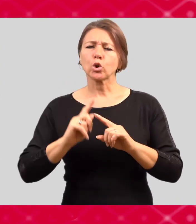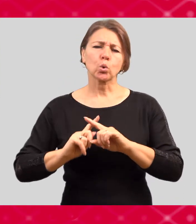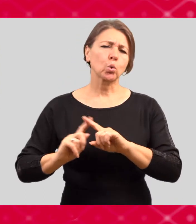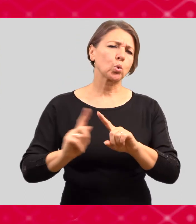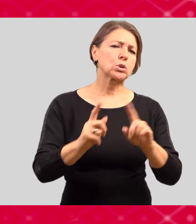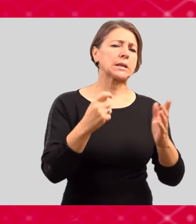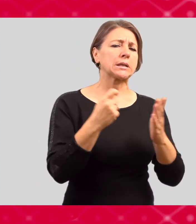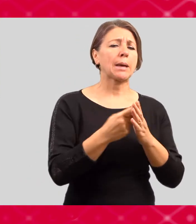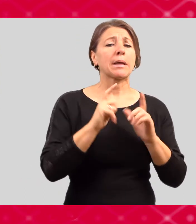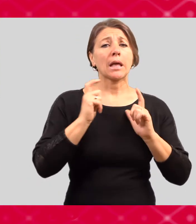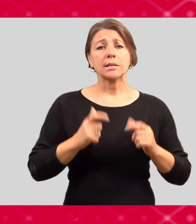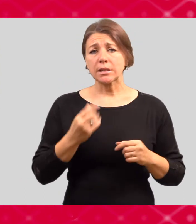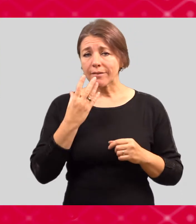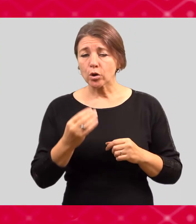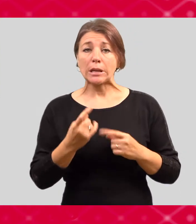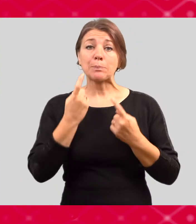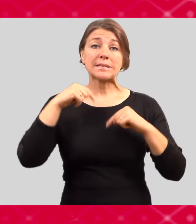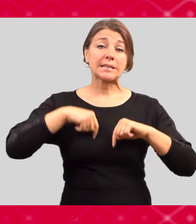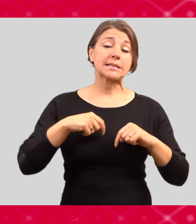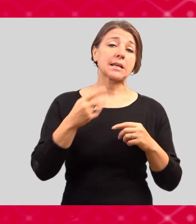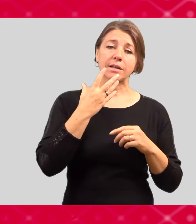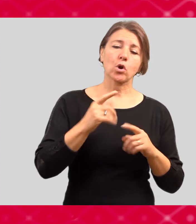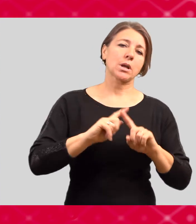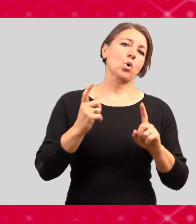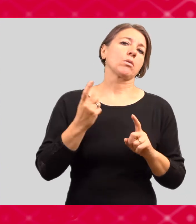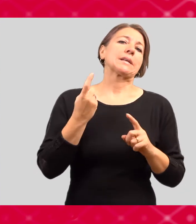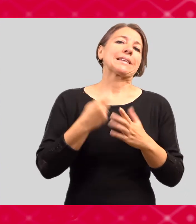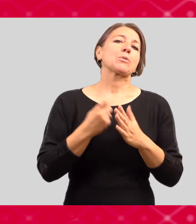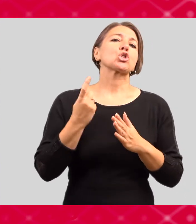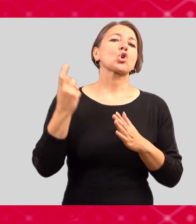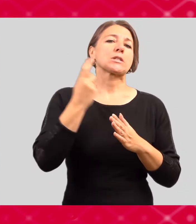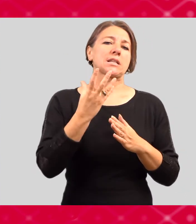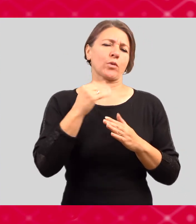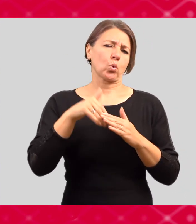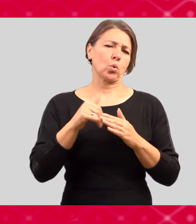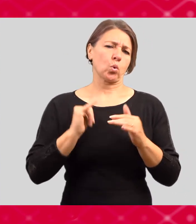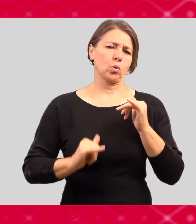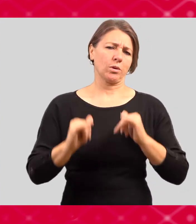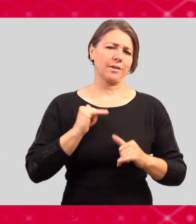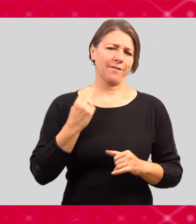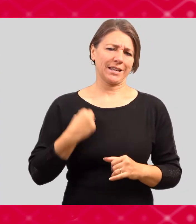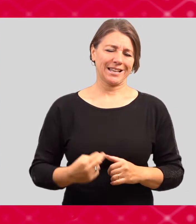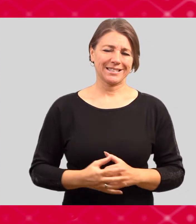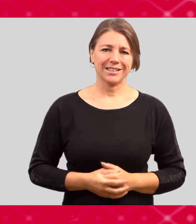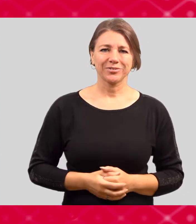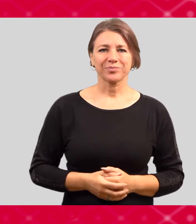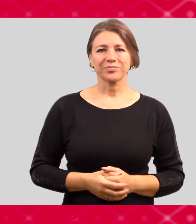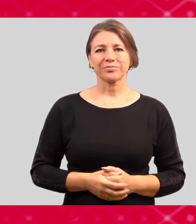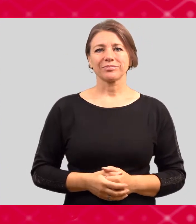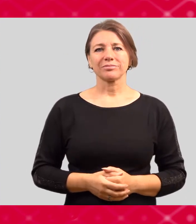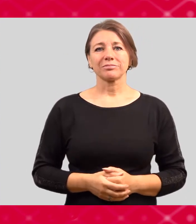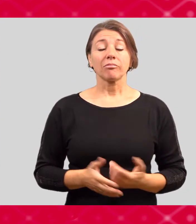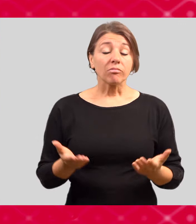od tělesného přes psychické až po sociální. Tak a jakou podporu tedy nabízíme